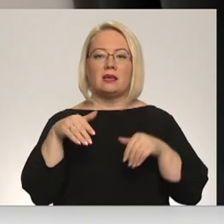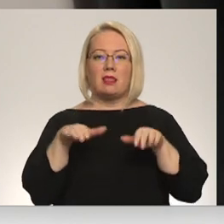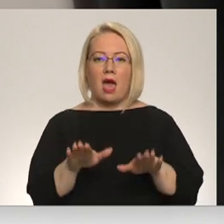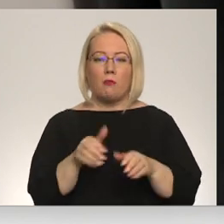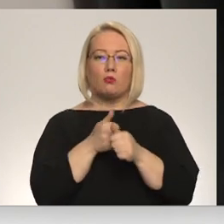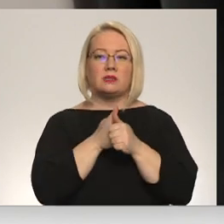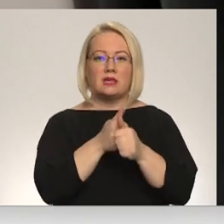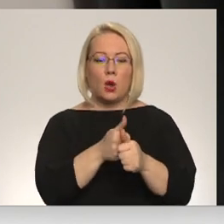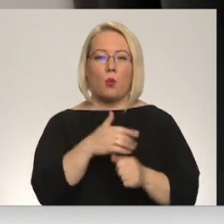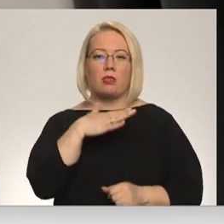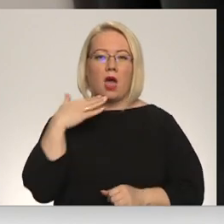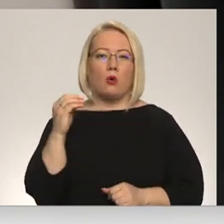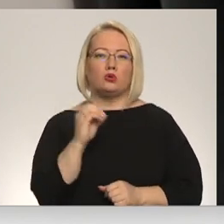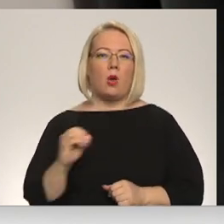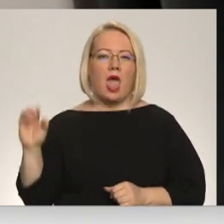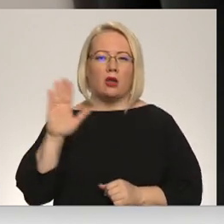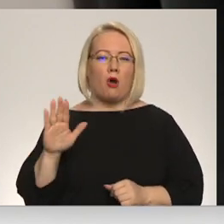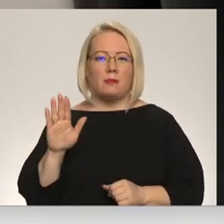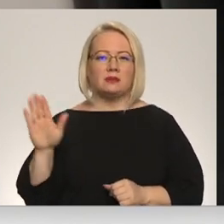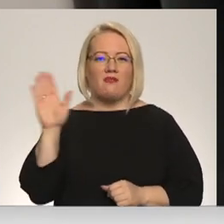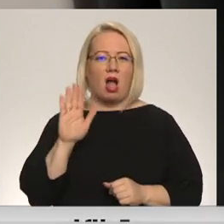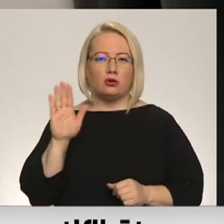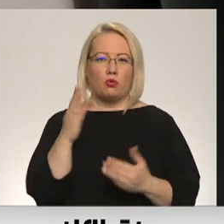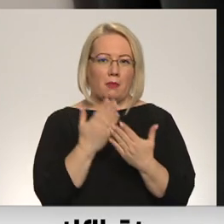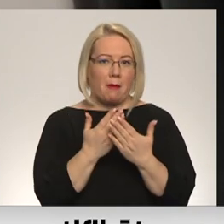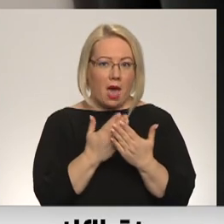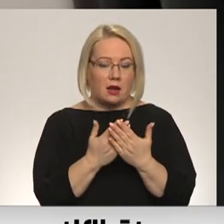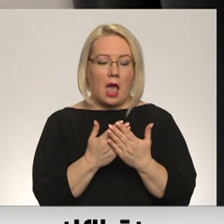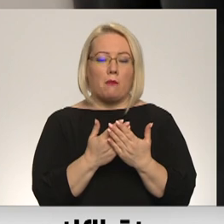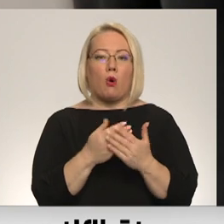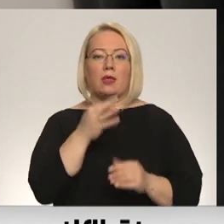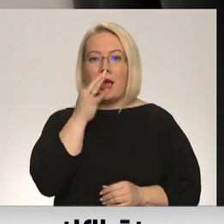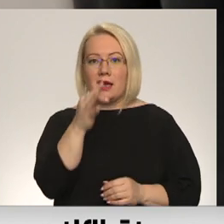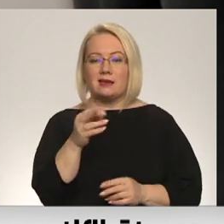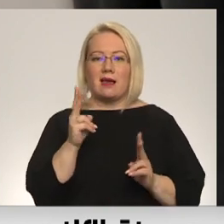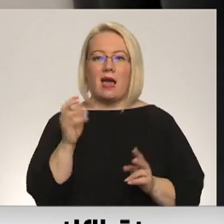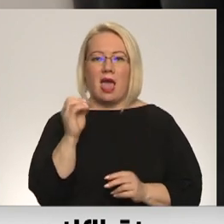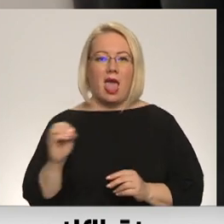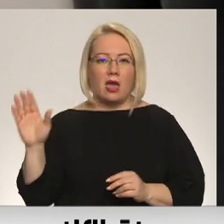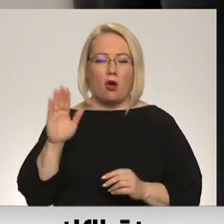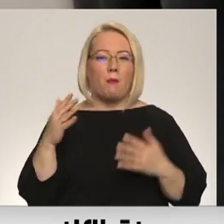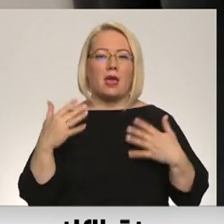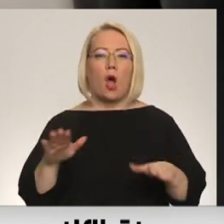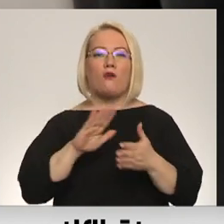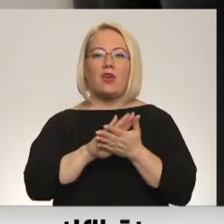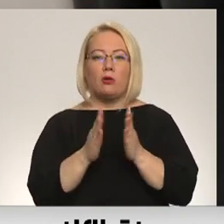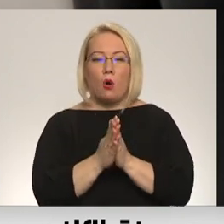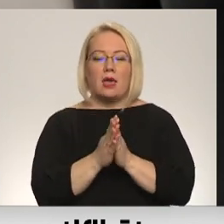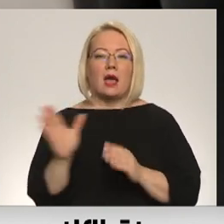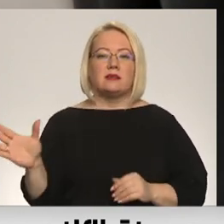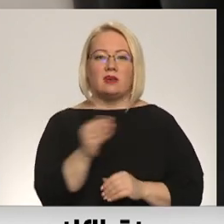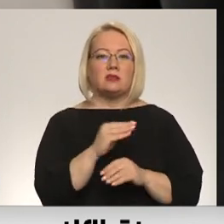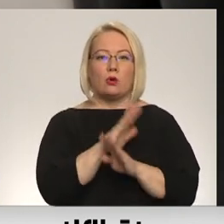citu Eiropas valstu piemēriem, un pie tam jāsaka, ka Eiropā jau vienojās visi kopā